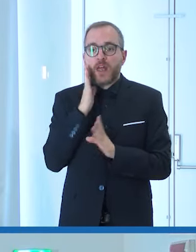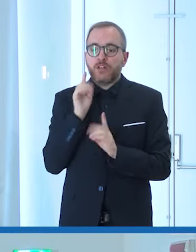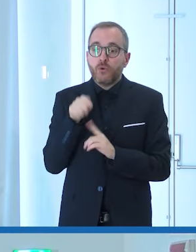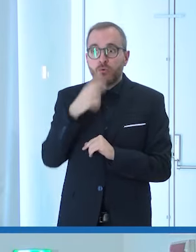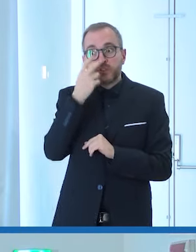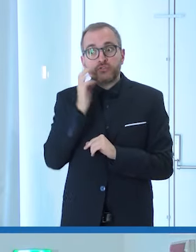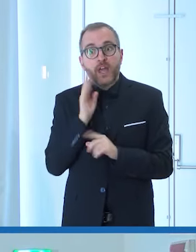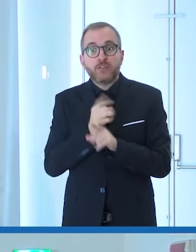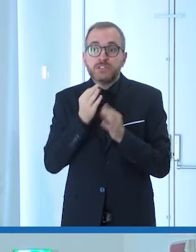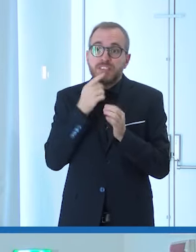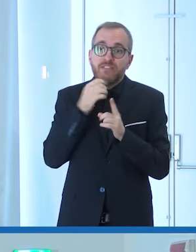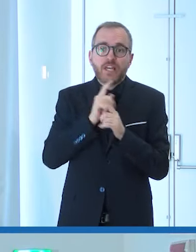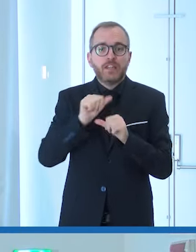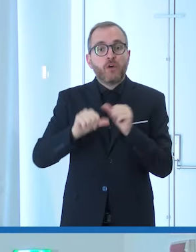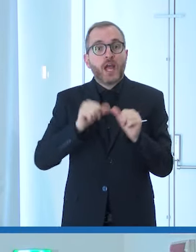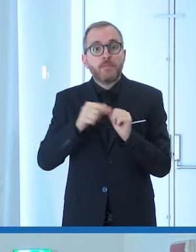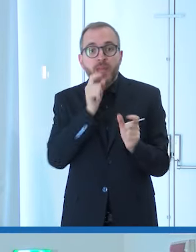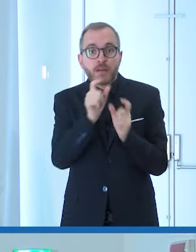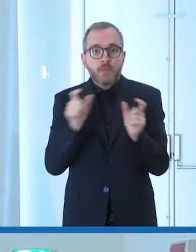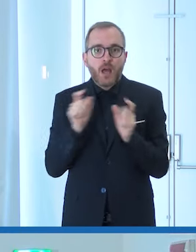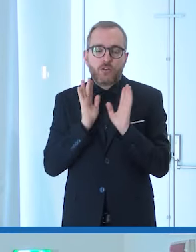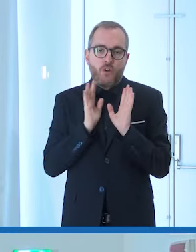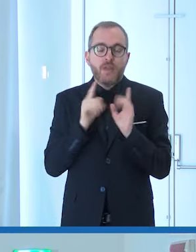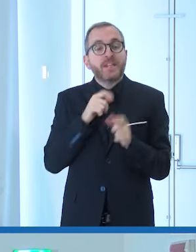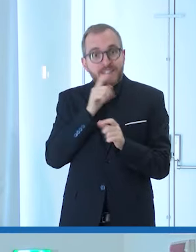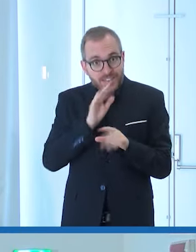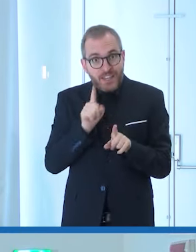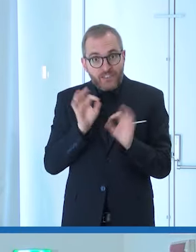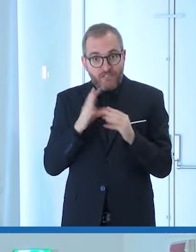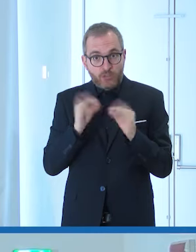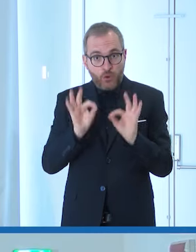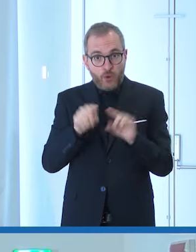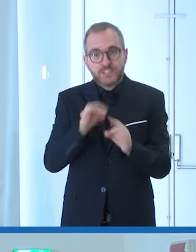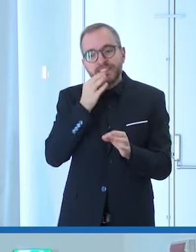forse sì lì sarei discriminatorio e il quarto